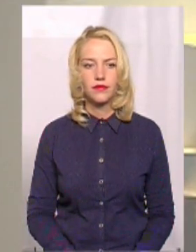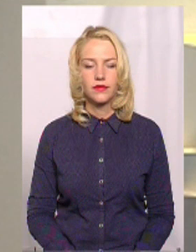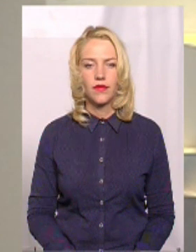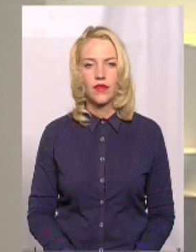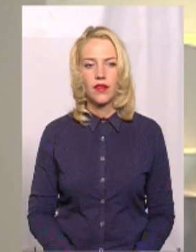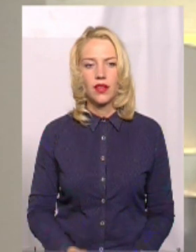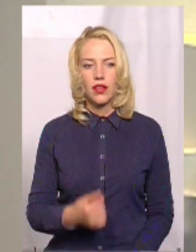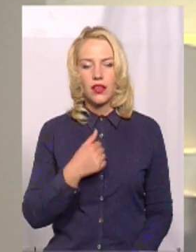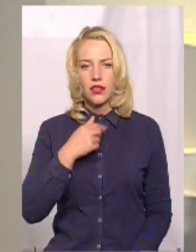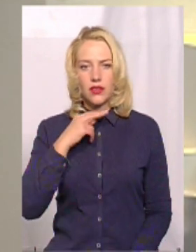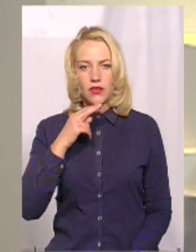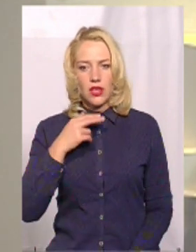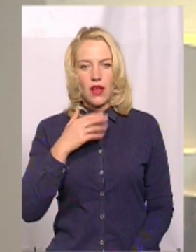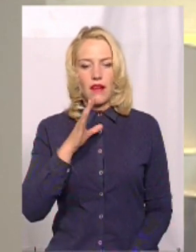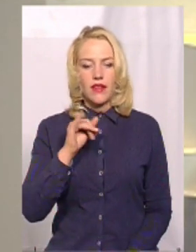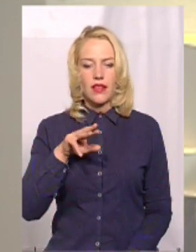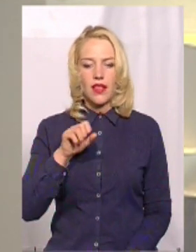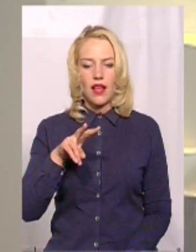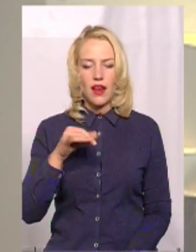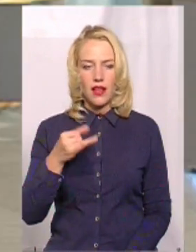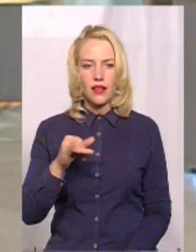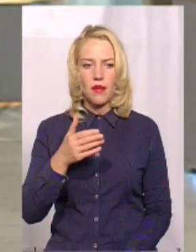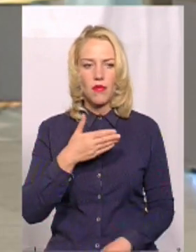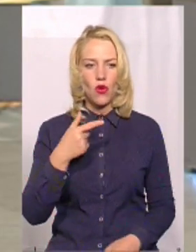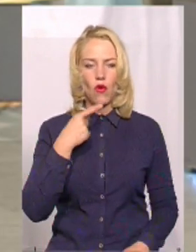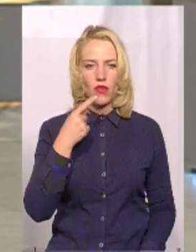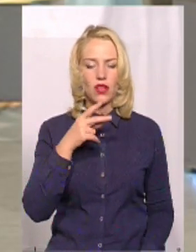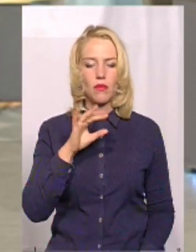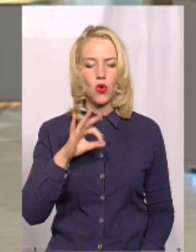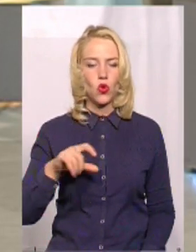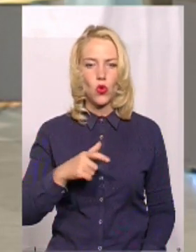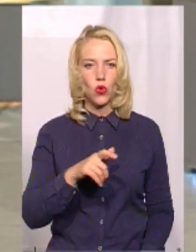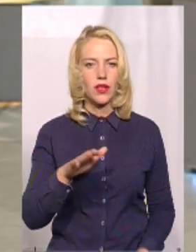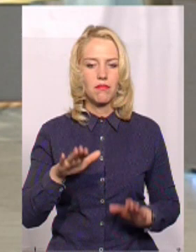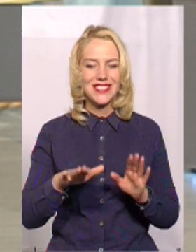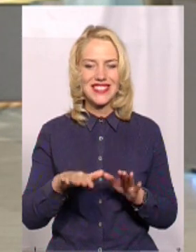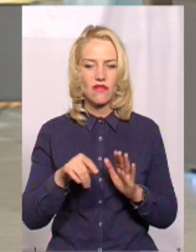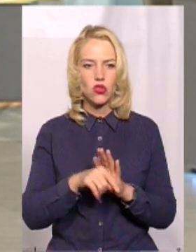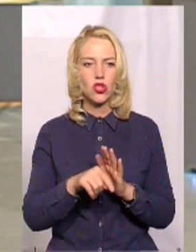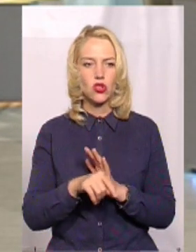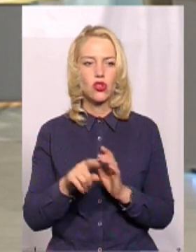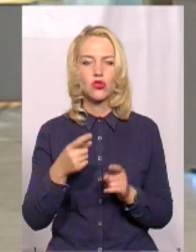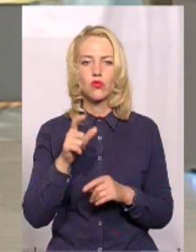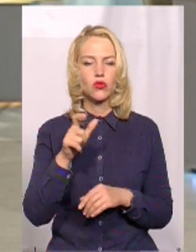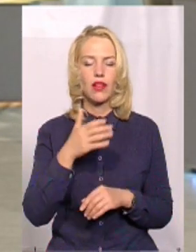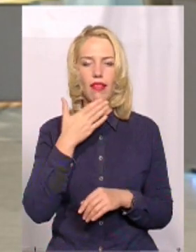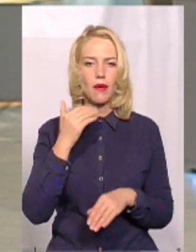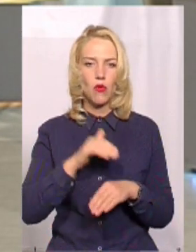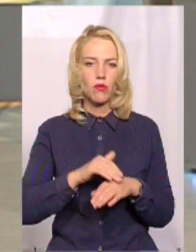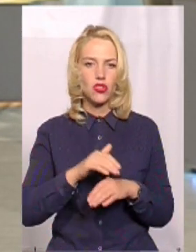Я зауважу, Віталія, ми запитували саме про дороги місцевого значення. І от цікаво, людина багато їздить, чому не помічає